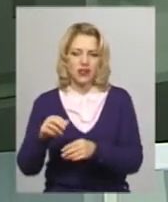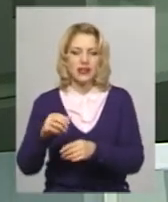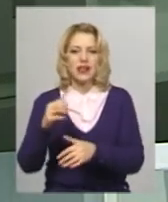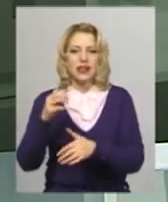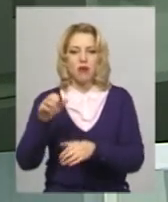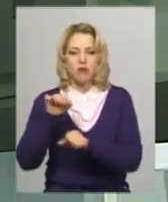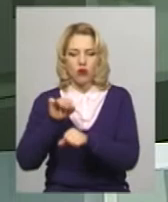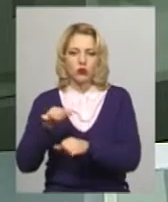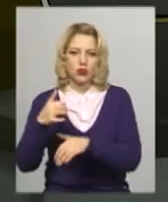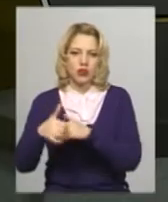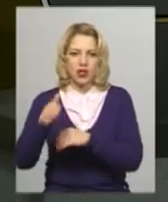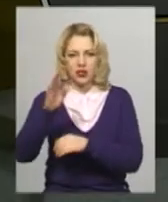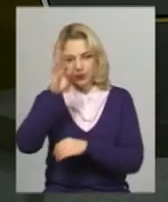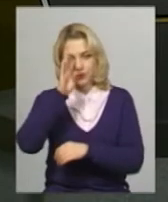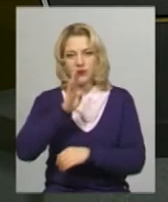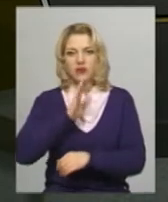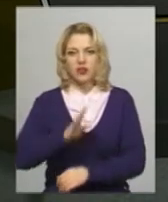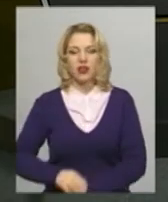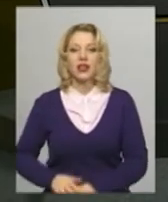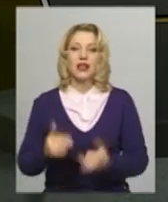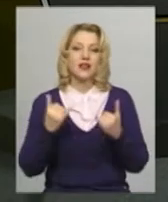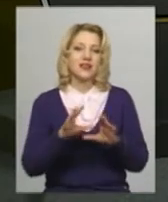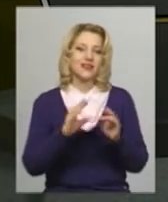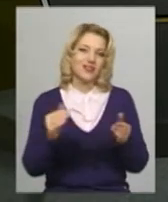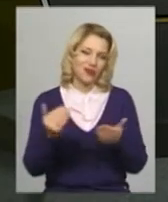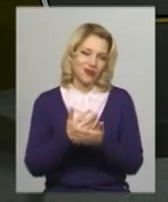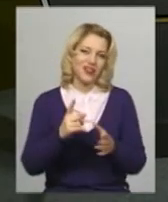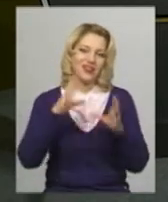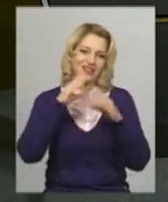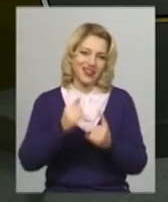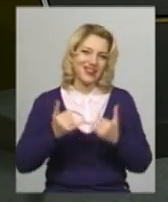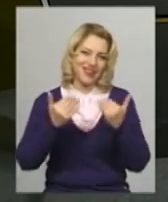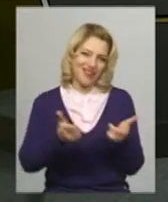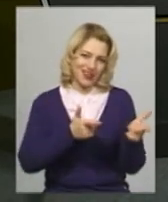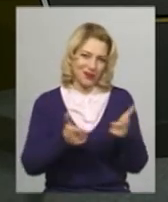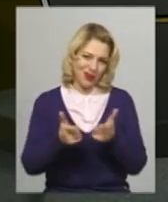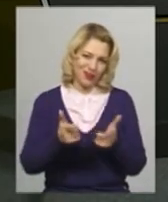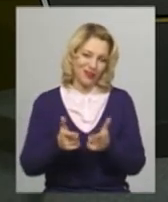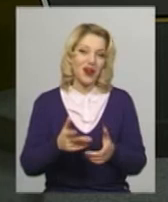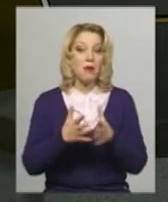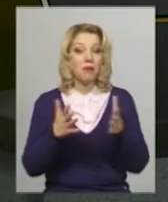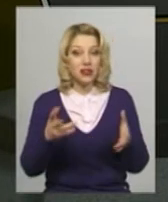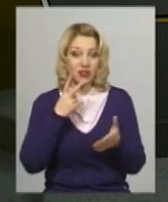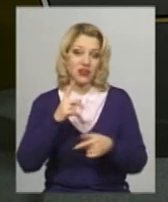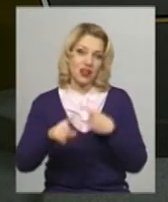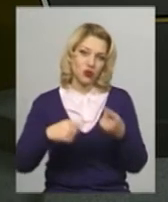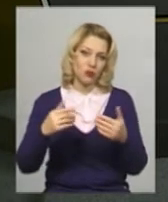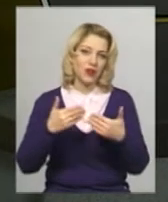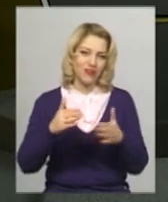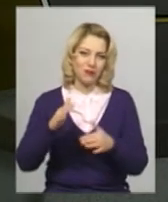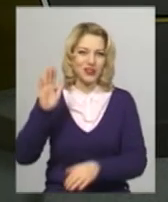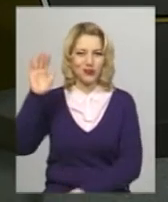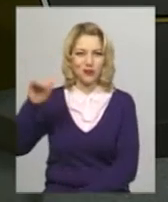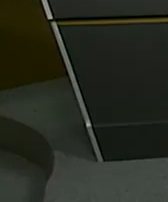юнаків і дівчат. Наразі це всі новини, які ми встигли для вас підготувати. Більше дивіться у наступних випусках.